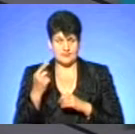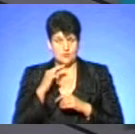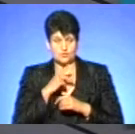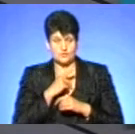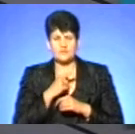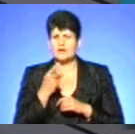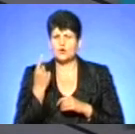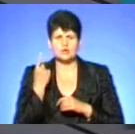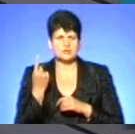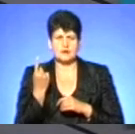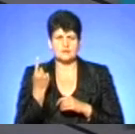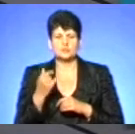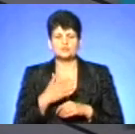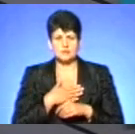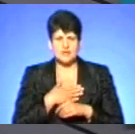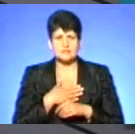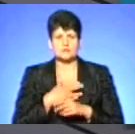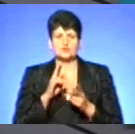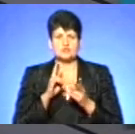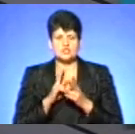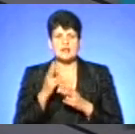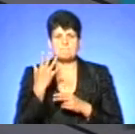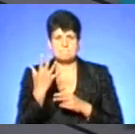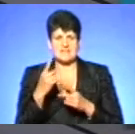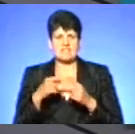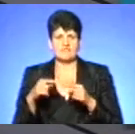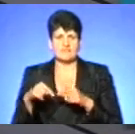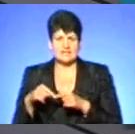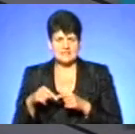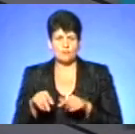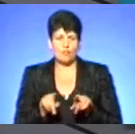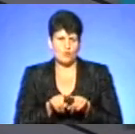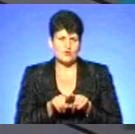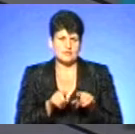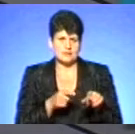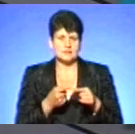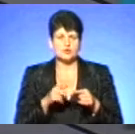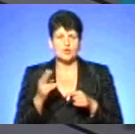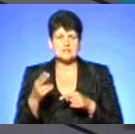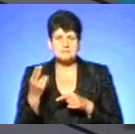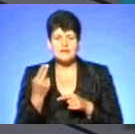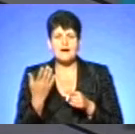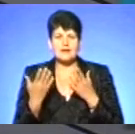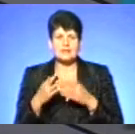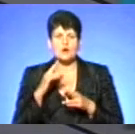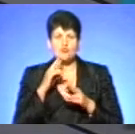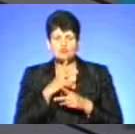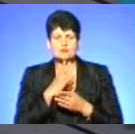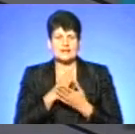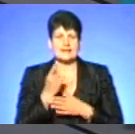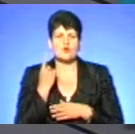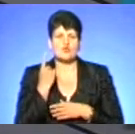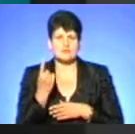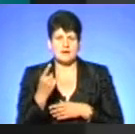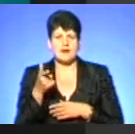отруйна тільки одна гадюка звичайна. Вужі, вуж звичайний, вуж водяний, полос лісовий або